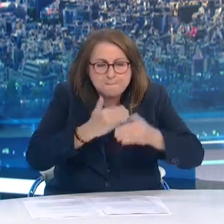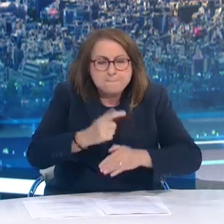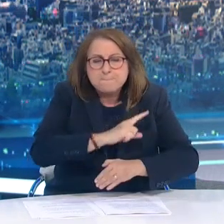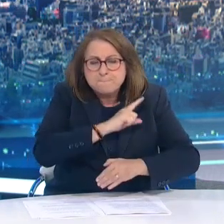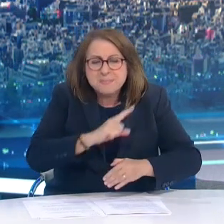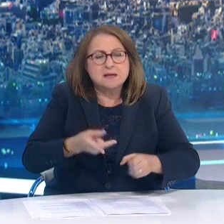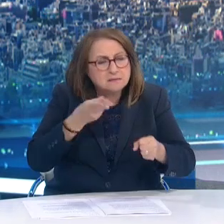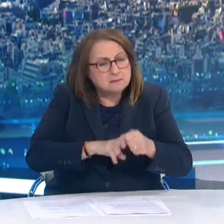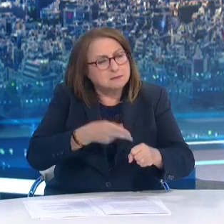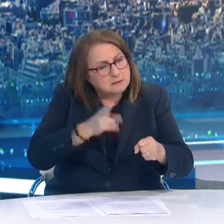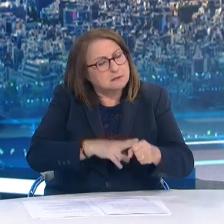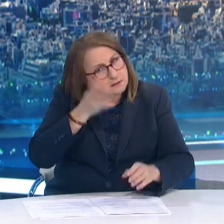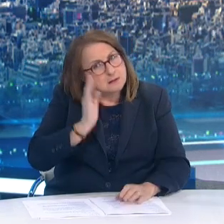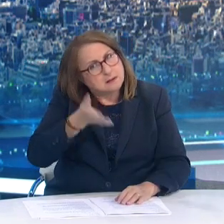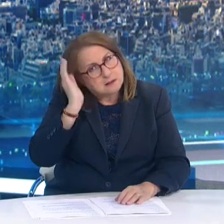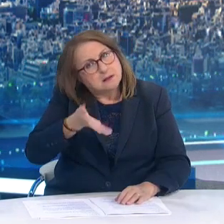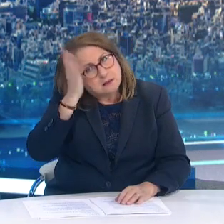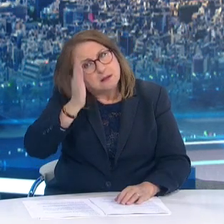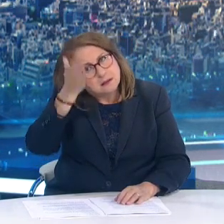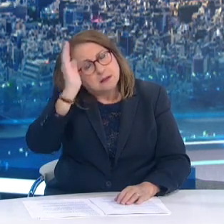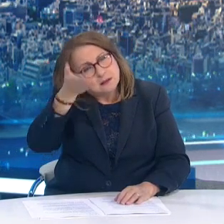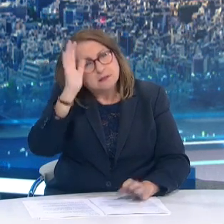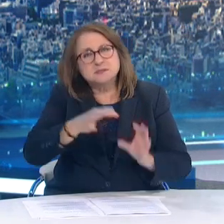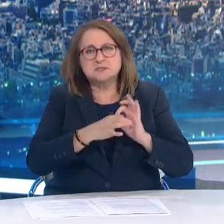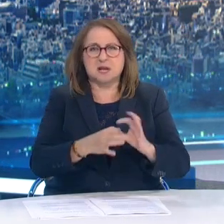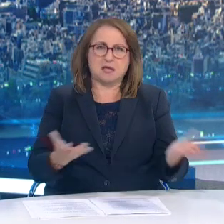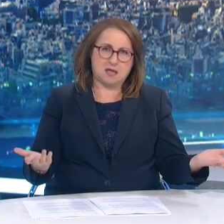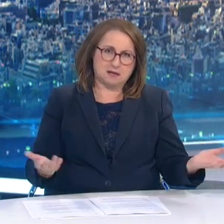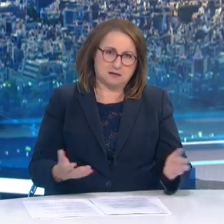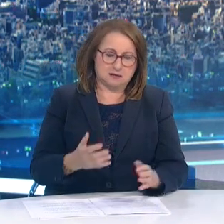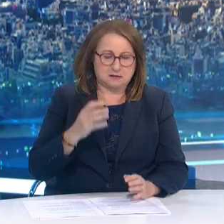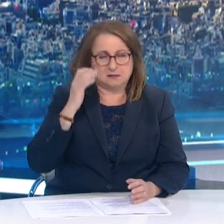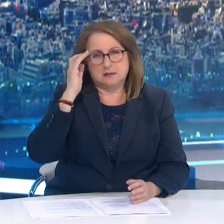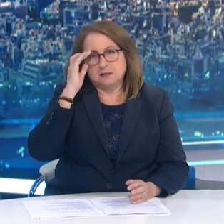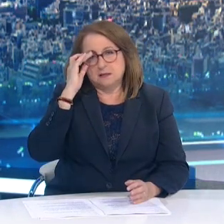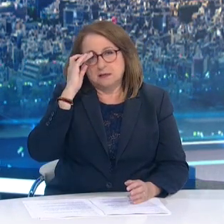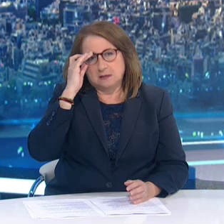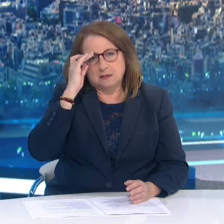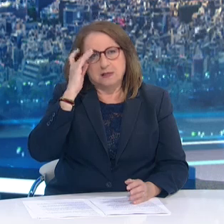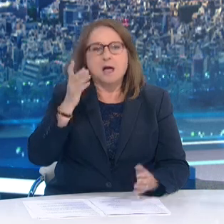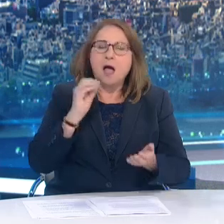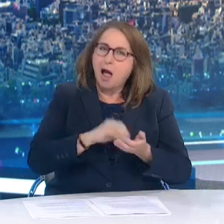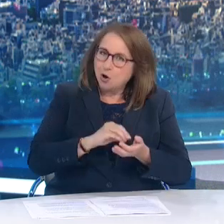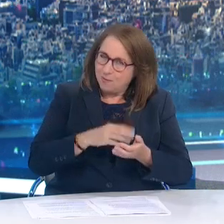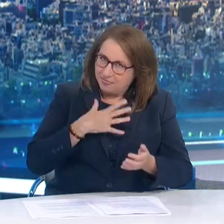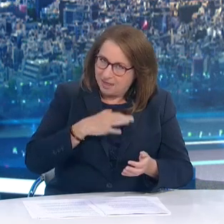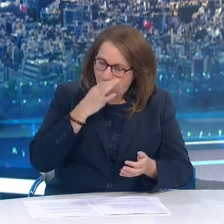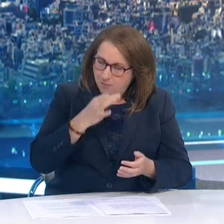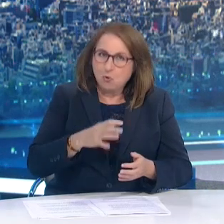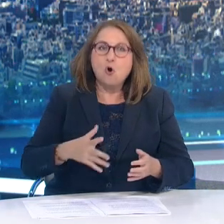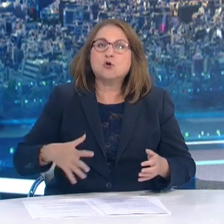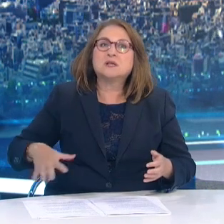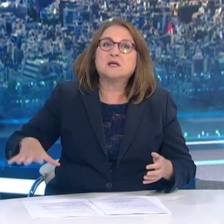φρυνούμε συνέχεια νεκρούς συμπολίτες μας Και θα πω και κάτι άλλο Δεν είναι συμπτωματικό ότι συντριπτικά, ολικά